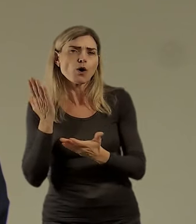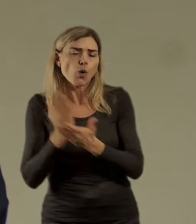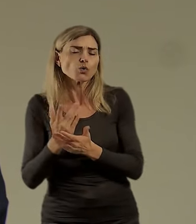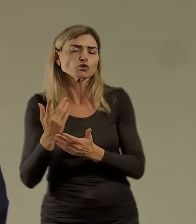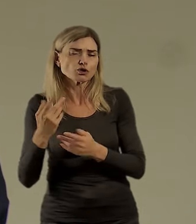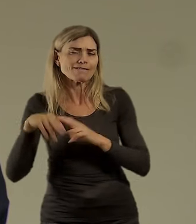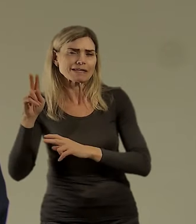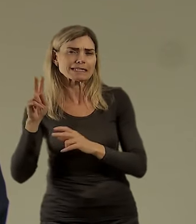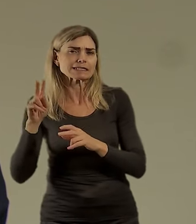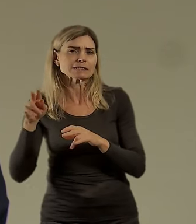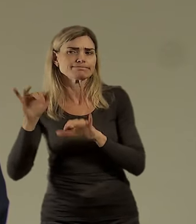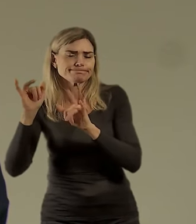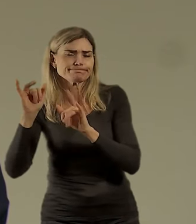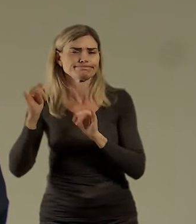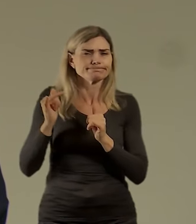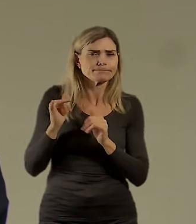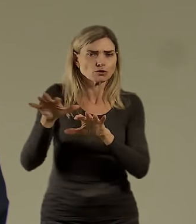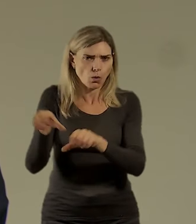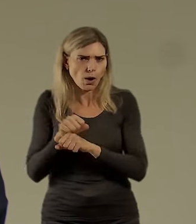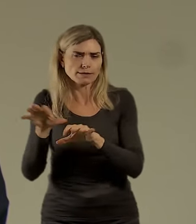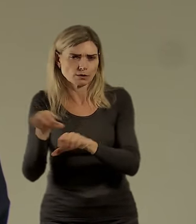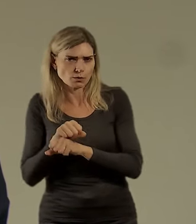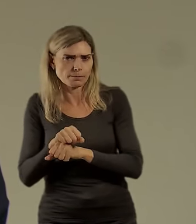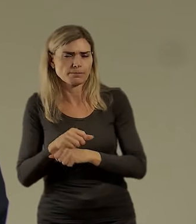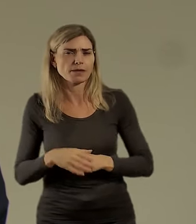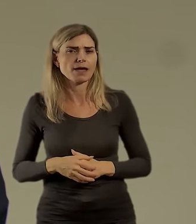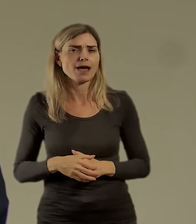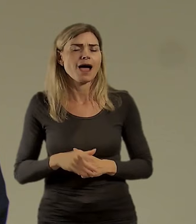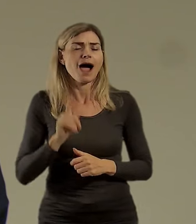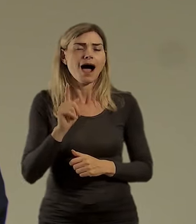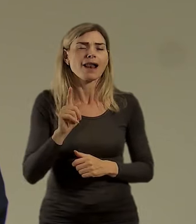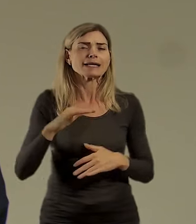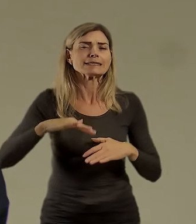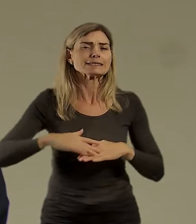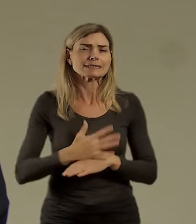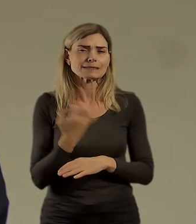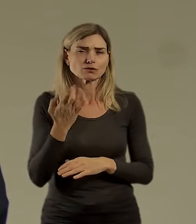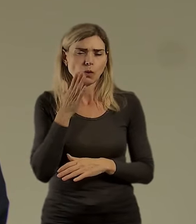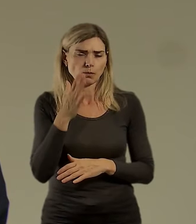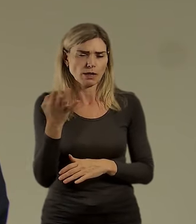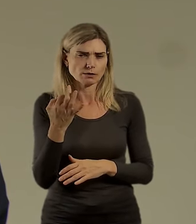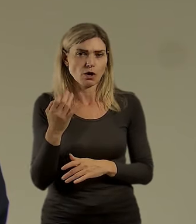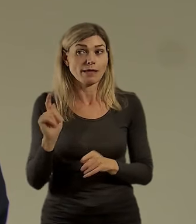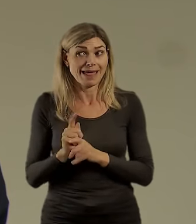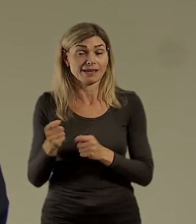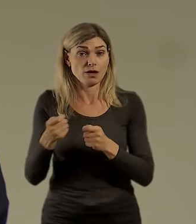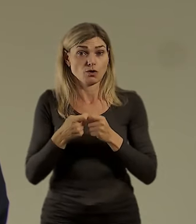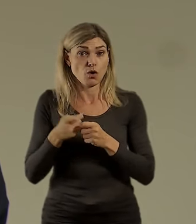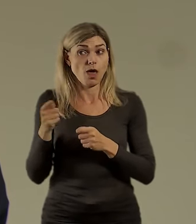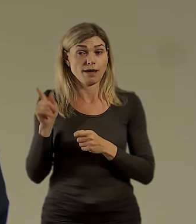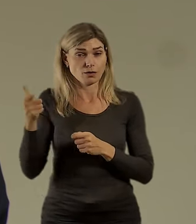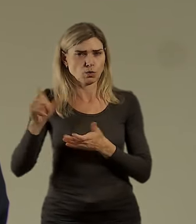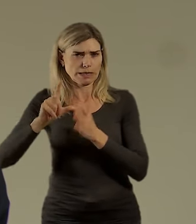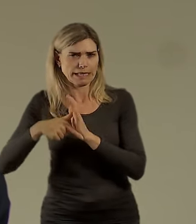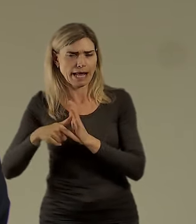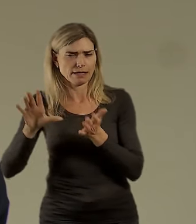myslím, že je průlom a chystáme se na to, společně s kolegy i ze Středočeského